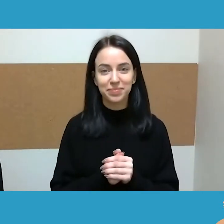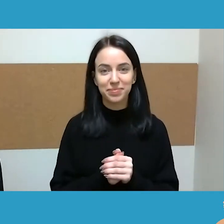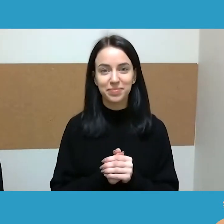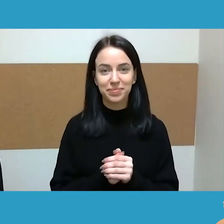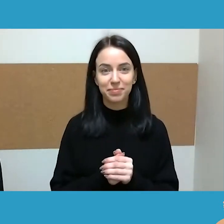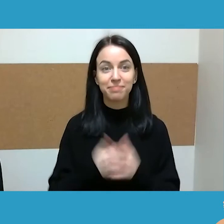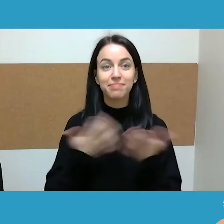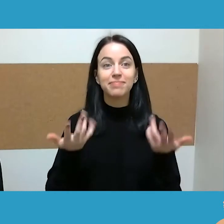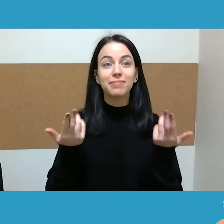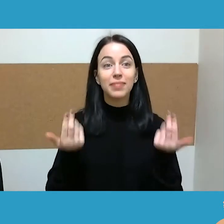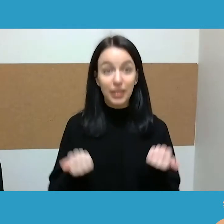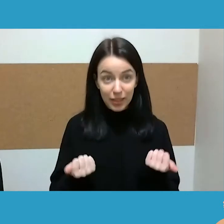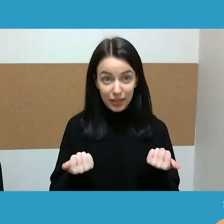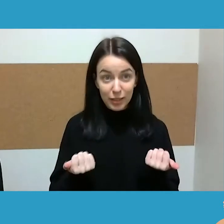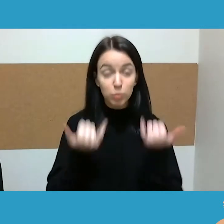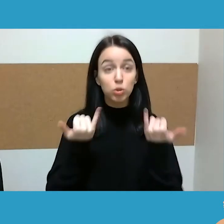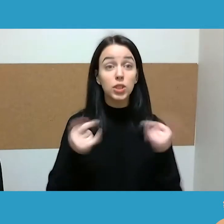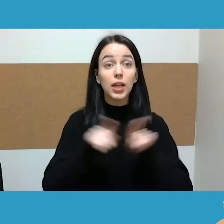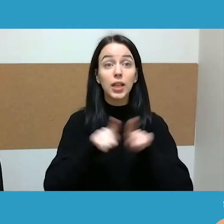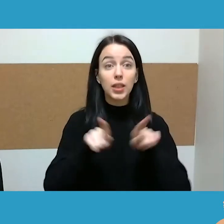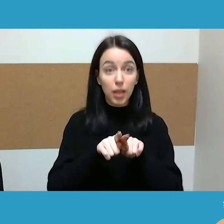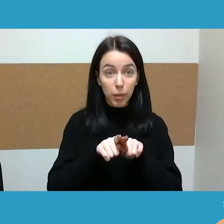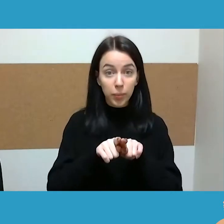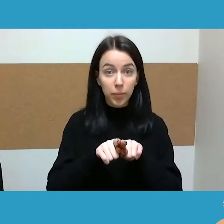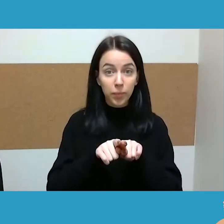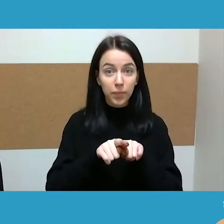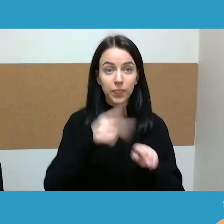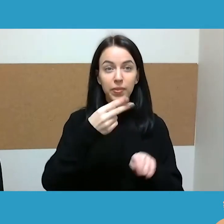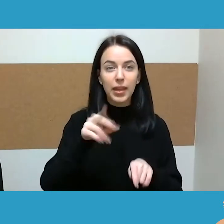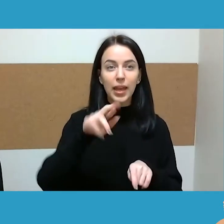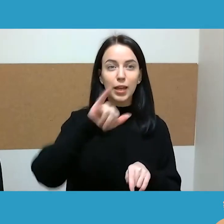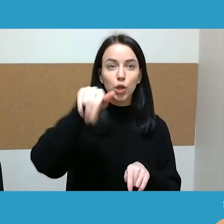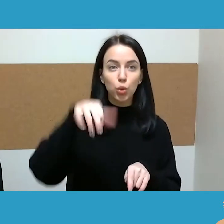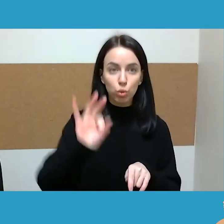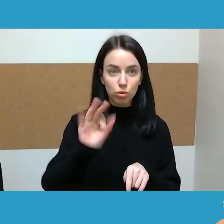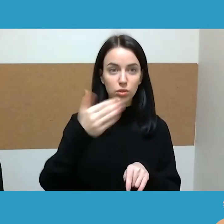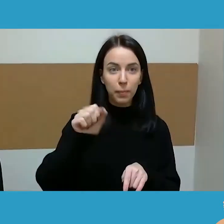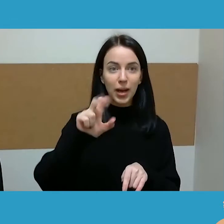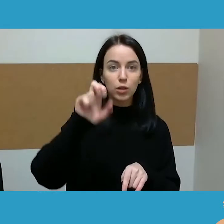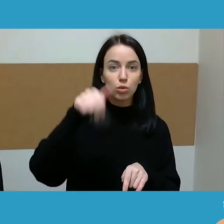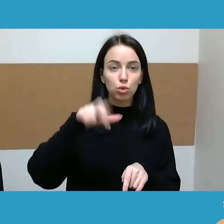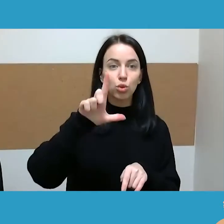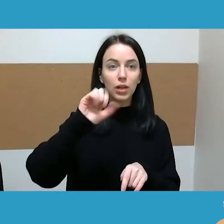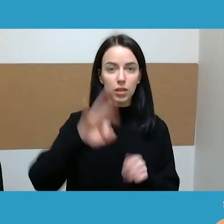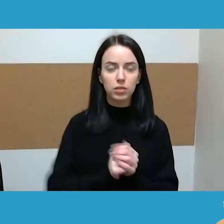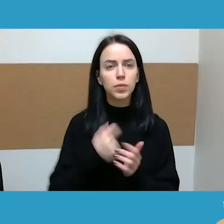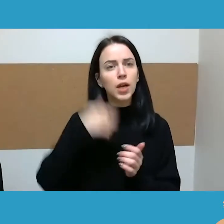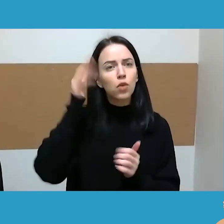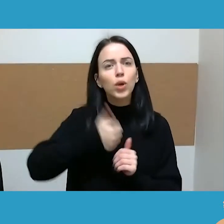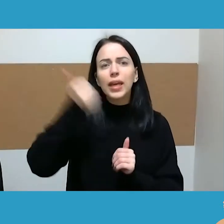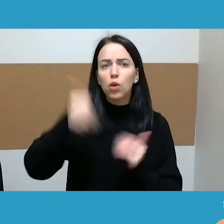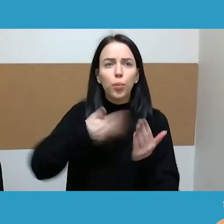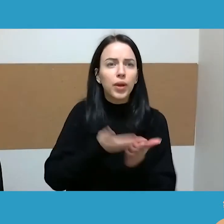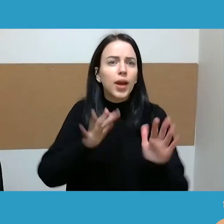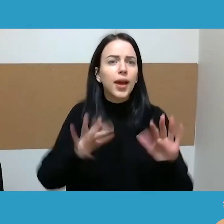Taip pat mes šiandien turime Neryjų mačiulį. Neryjus mačiulis, aš dabar galvoju, kaip jį geriau pristatytis, gal pat